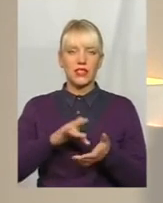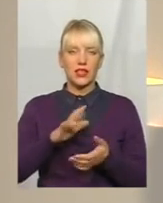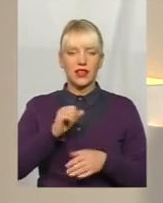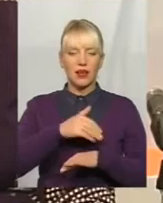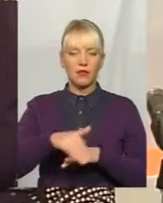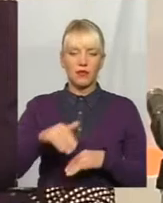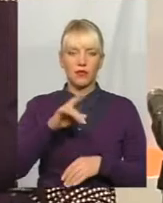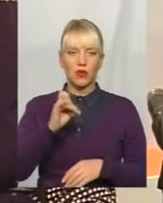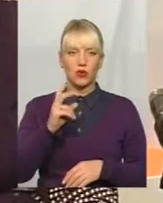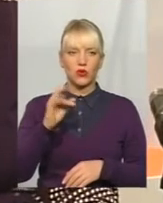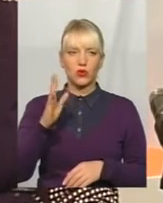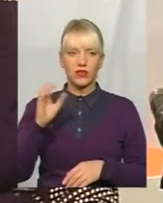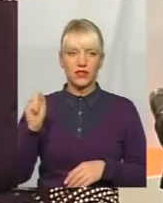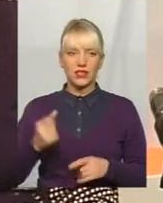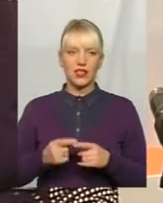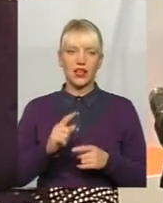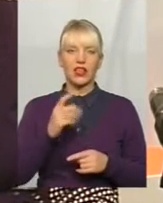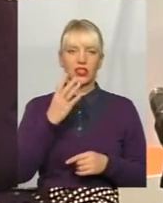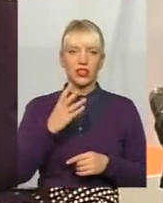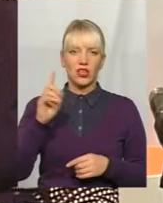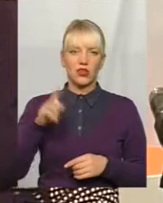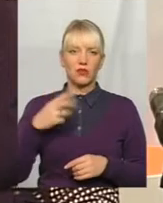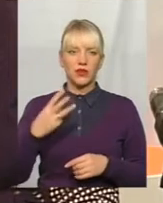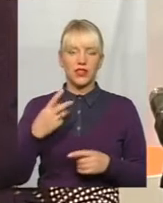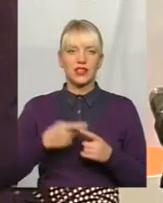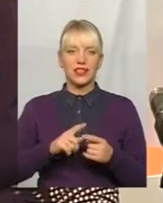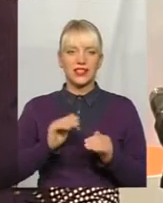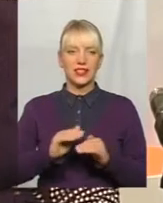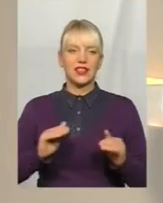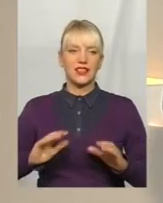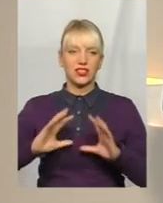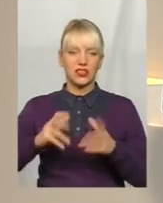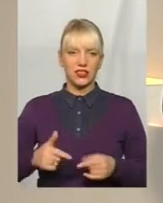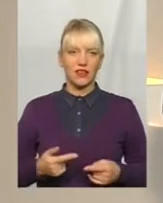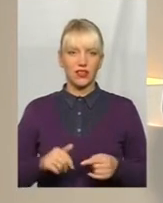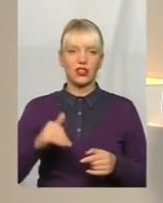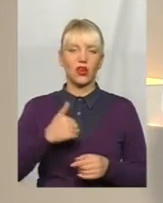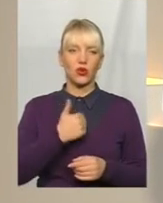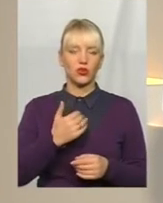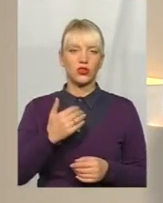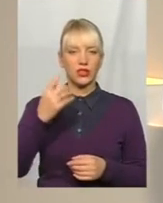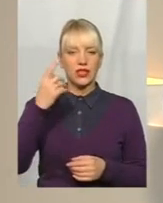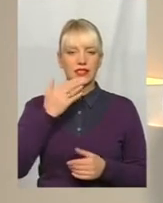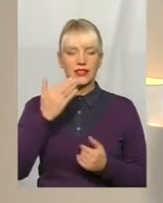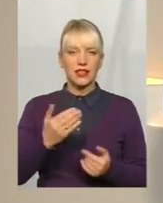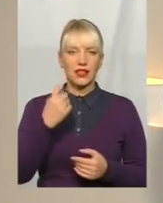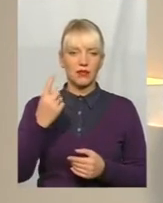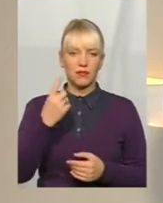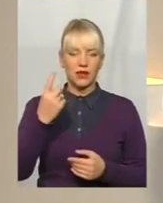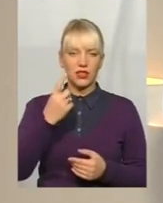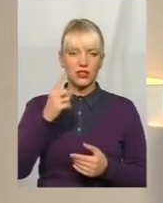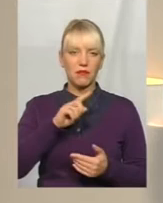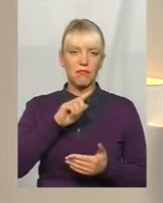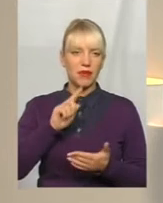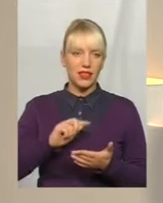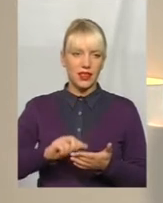4.3. Ще ми всі його знаємо в дитячий світ. Доброго дня. Отож, і зразу хочу задати перше питання. Ми вибрали таку тему.